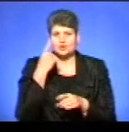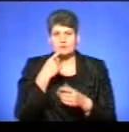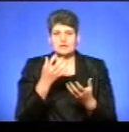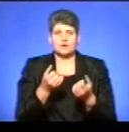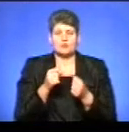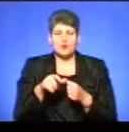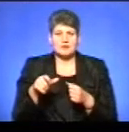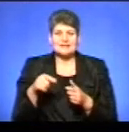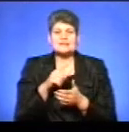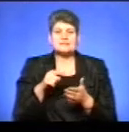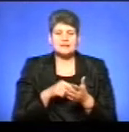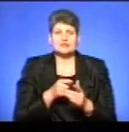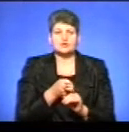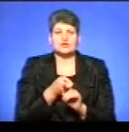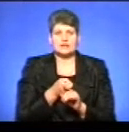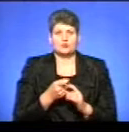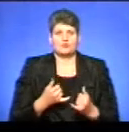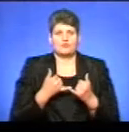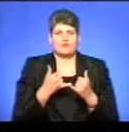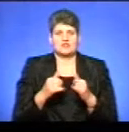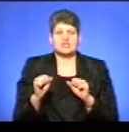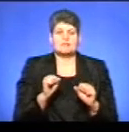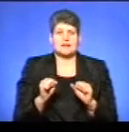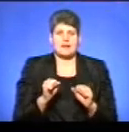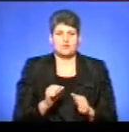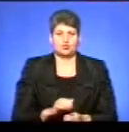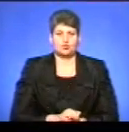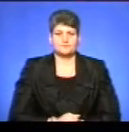громадян з питань, що належать до повноважень департаменту.